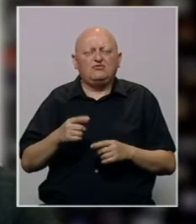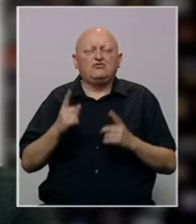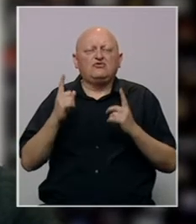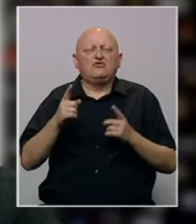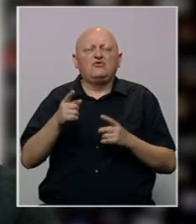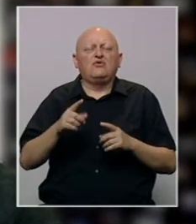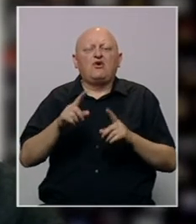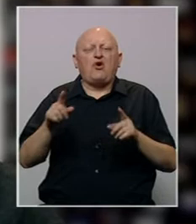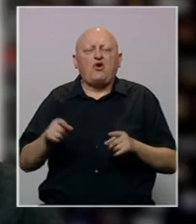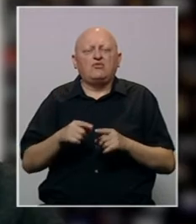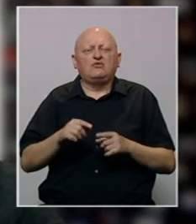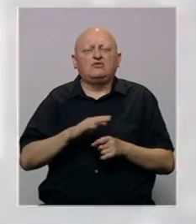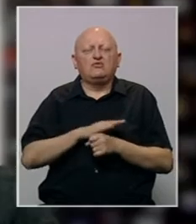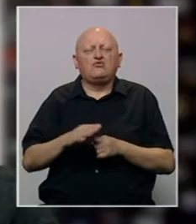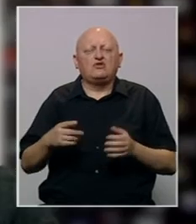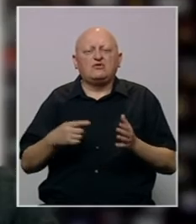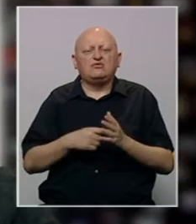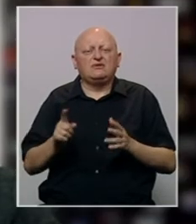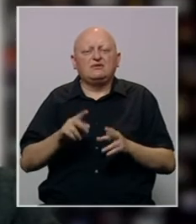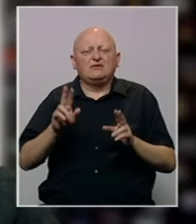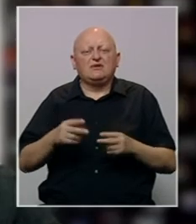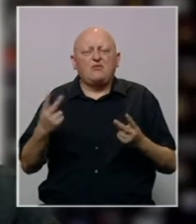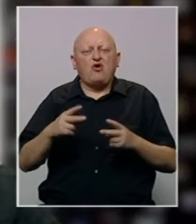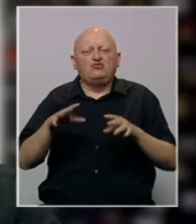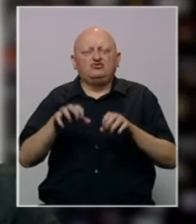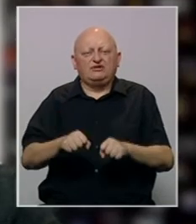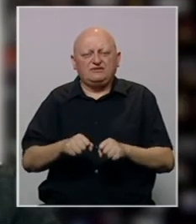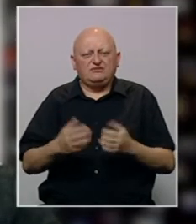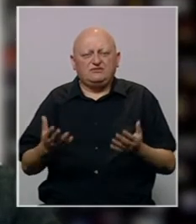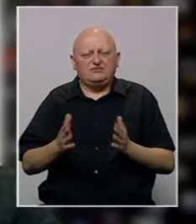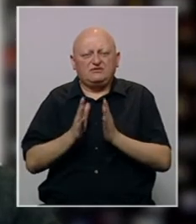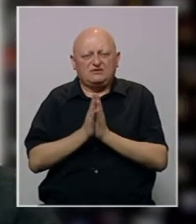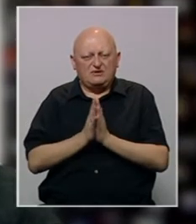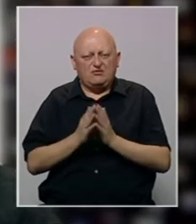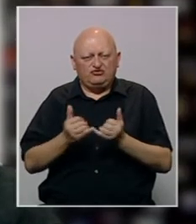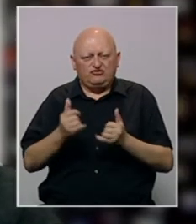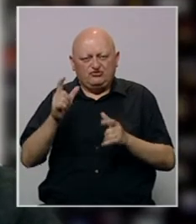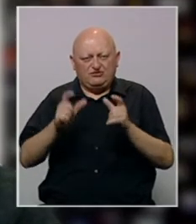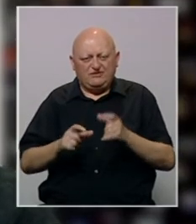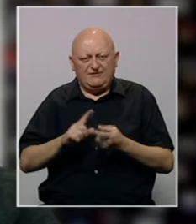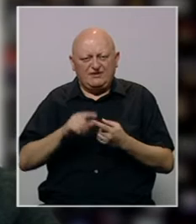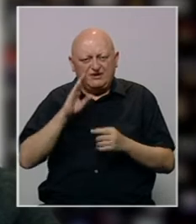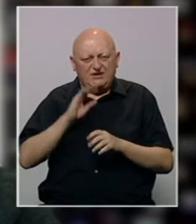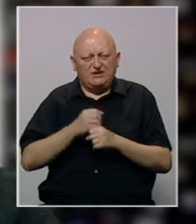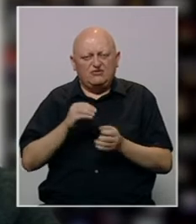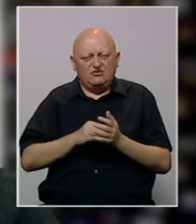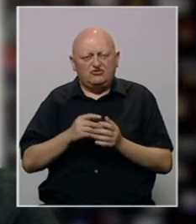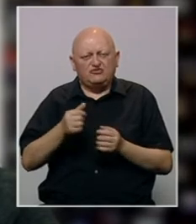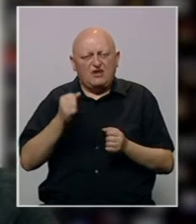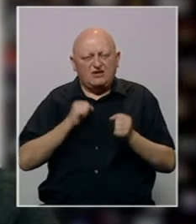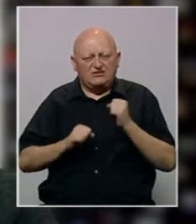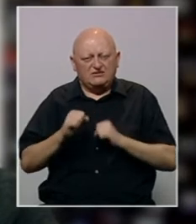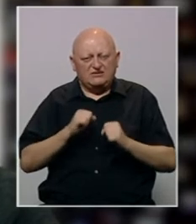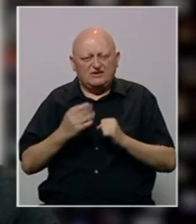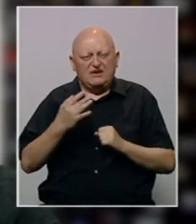udeći, ovaj program zaista puni pogodak. Nije moguće rezervisati. Znači, zamoliti ću građane Federacije BiH za još malo strpljenja,